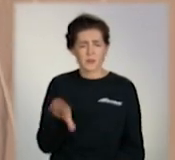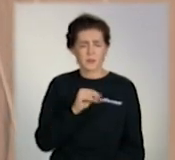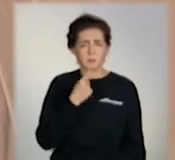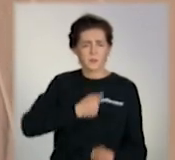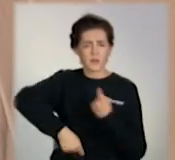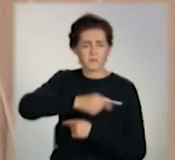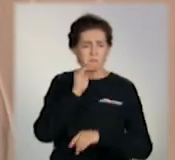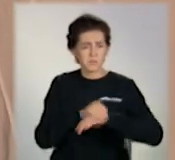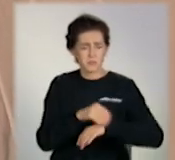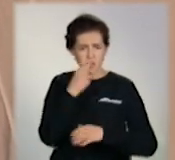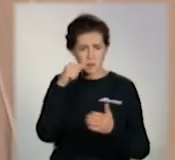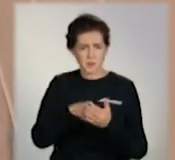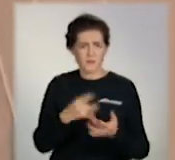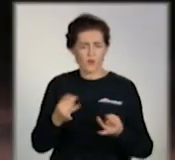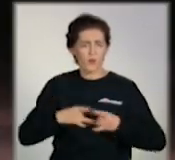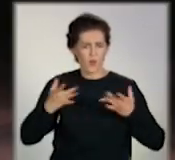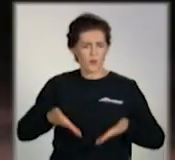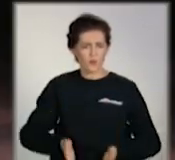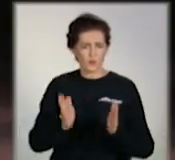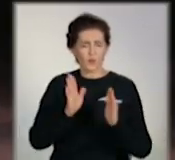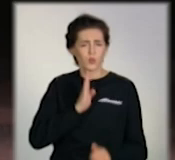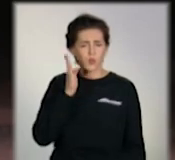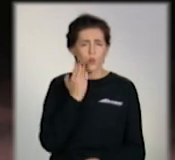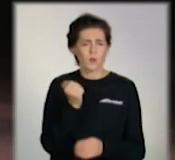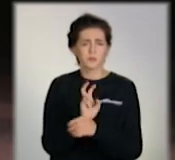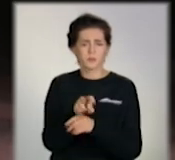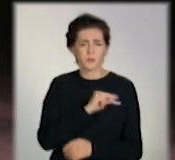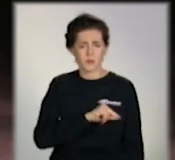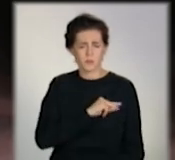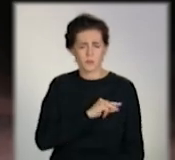помітили це в різдвяний ранок, коли прийшли на роботу.